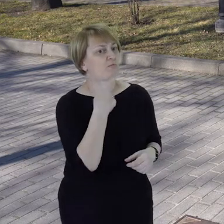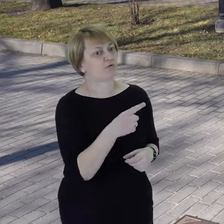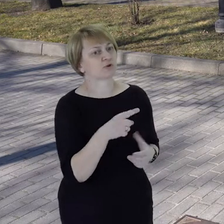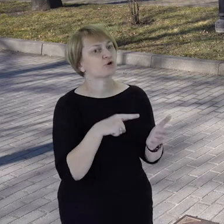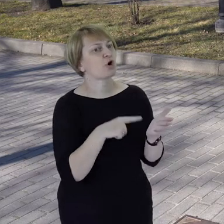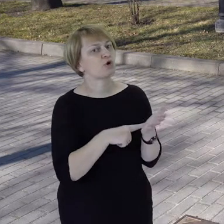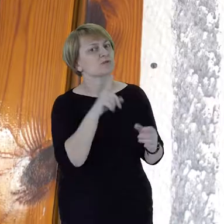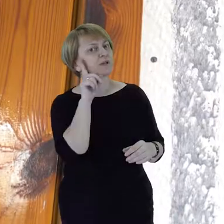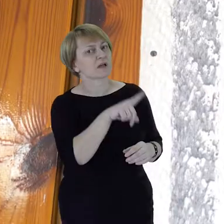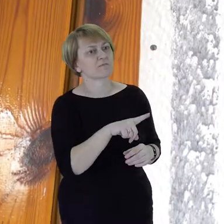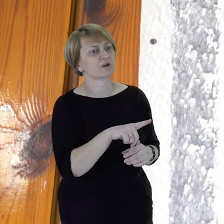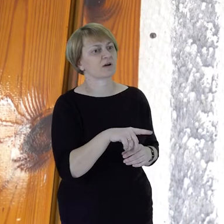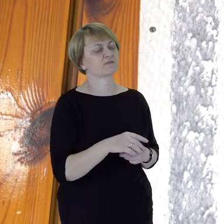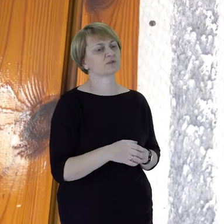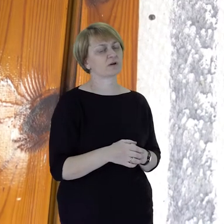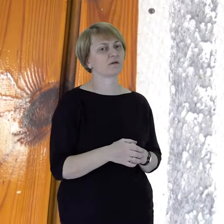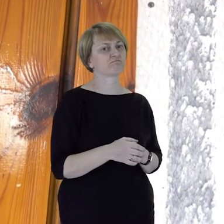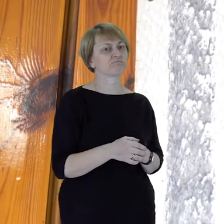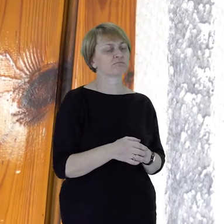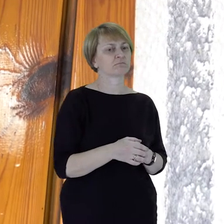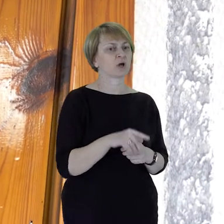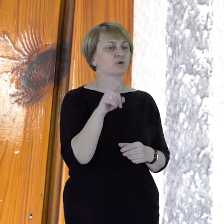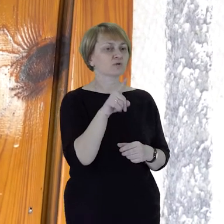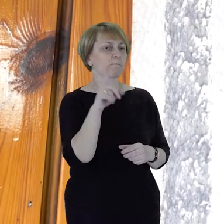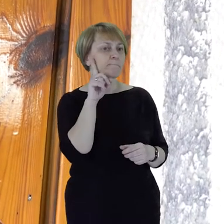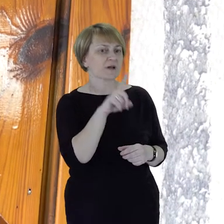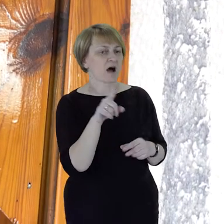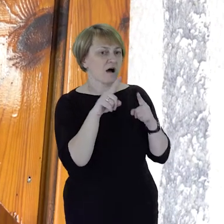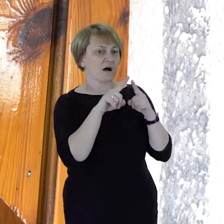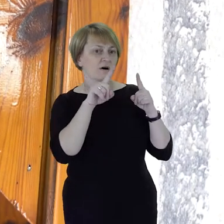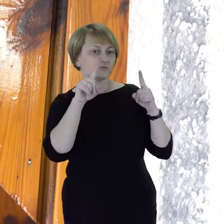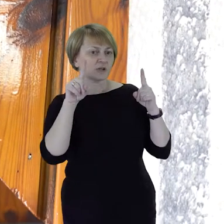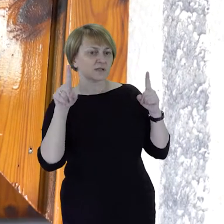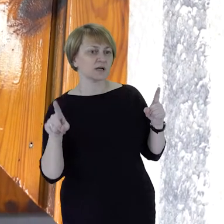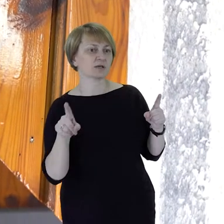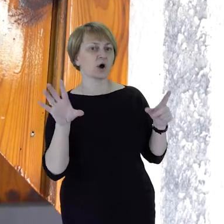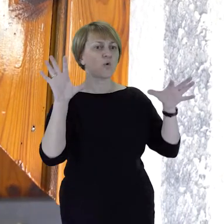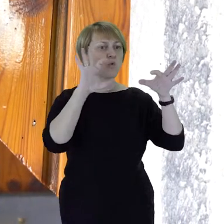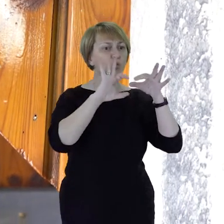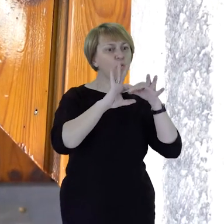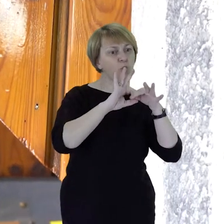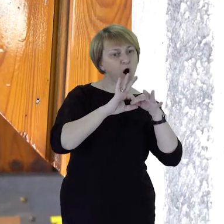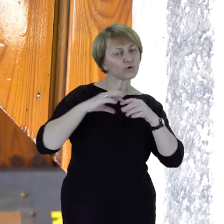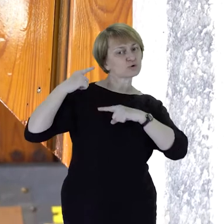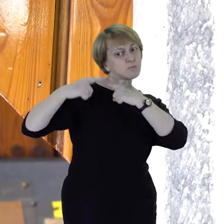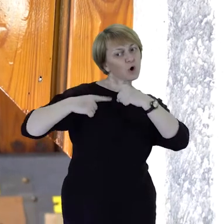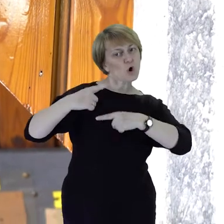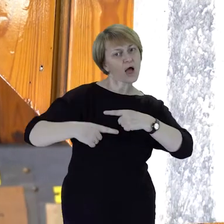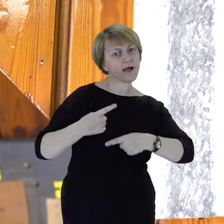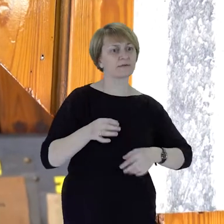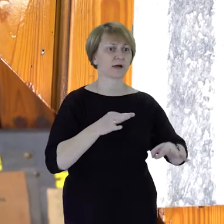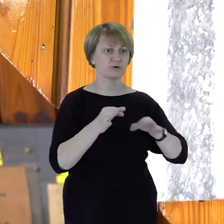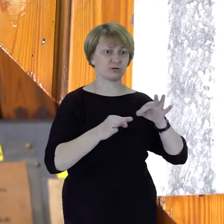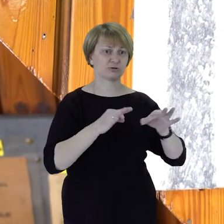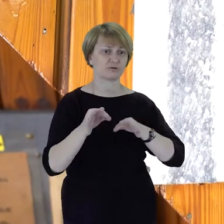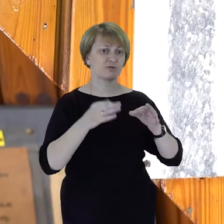ostatniej prawdzie właśnie, bo to ona będzie łączyć i pokolenia i historię. No i mamy